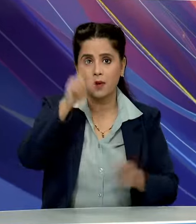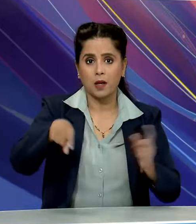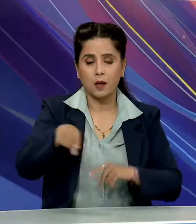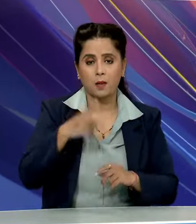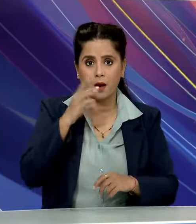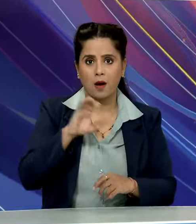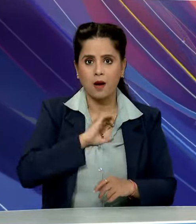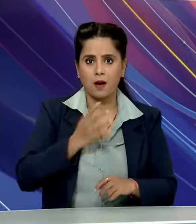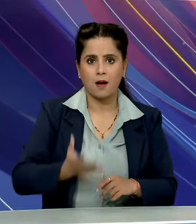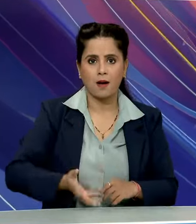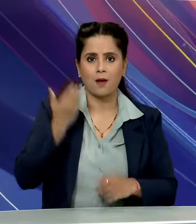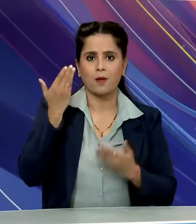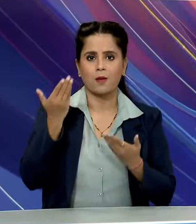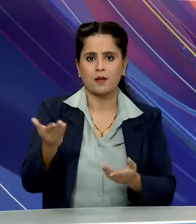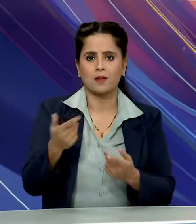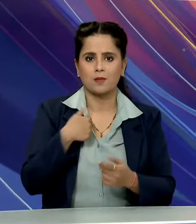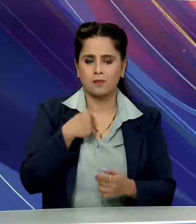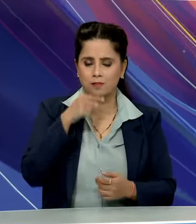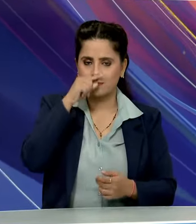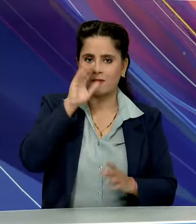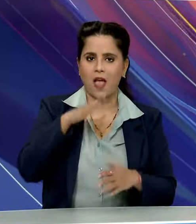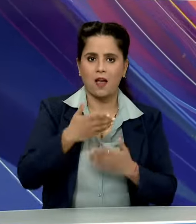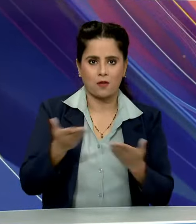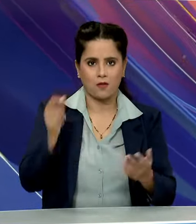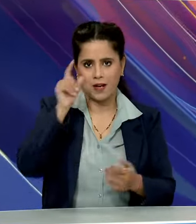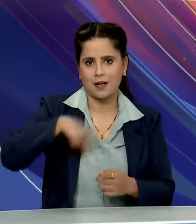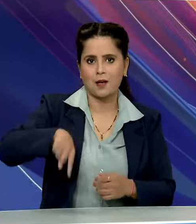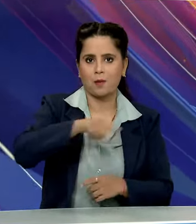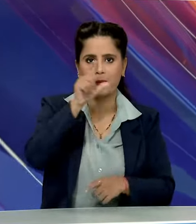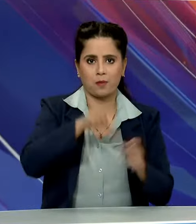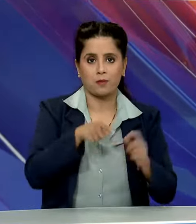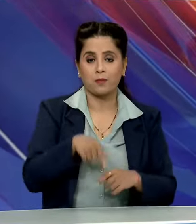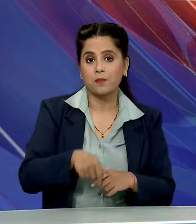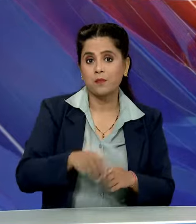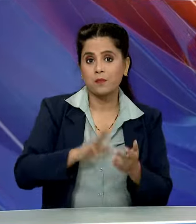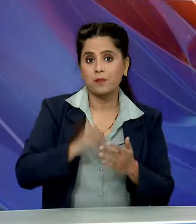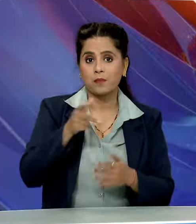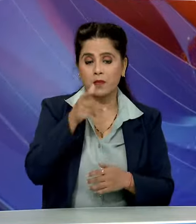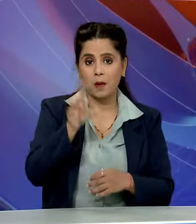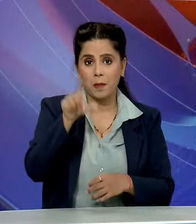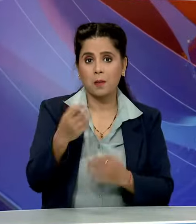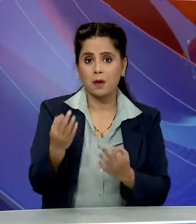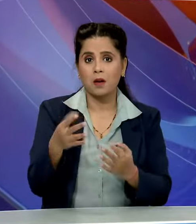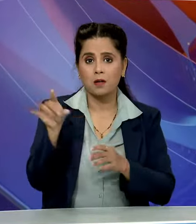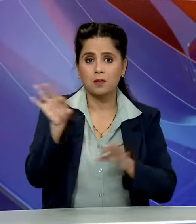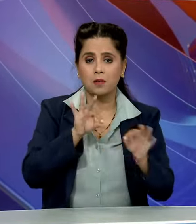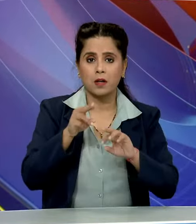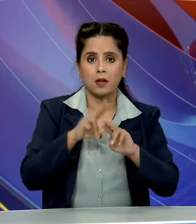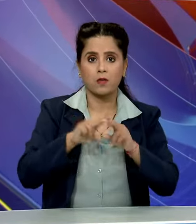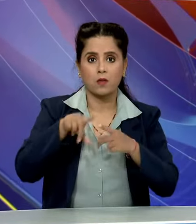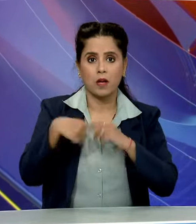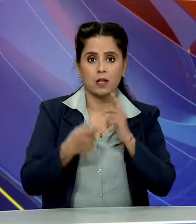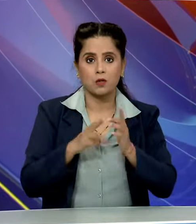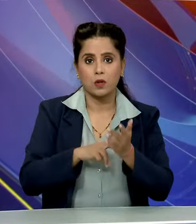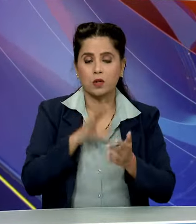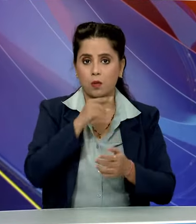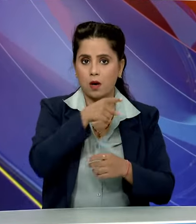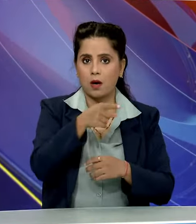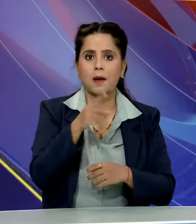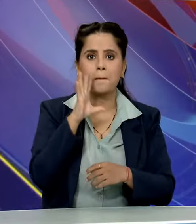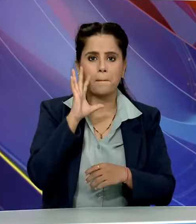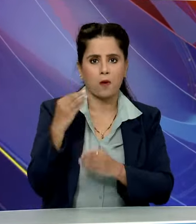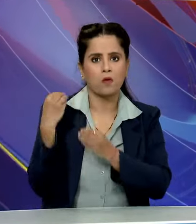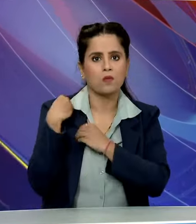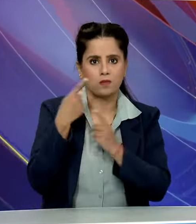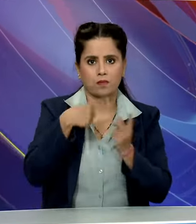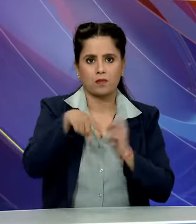को पदक विजेता खिलारियों पर गर्व है केंद्रिय मंत्री ने कहा कि अच्छे खिलारियों के चयन में फेडरेशन की भूमी का एहम है